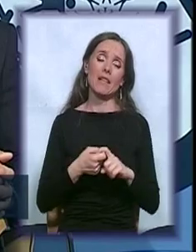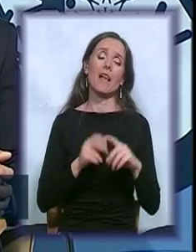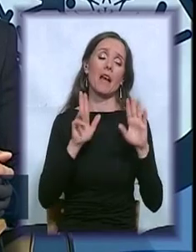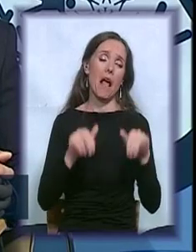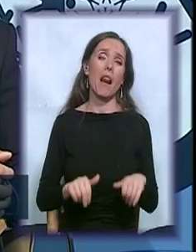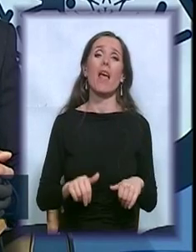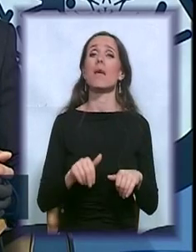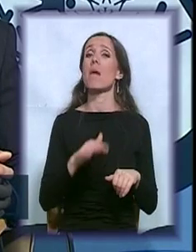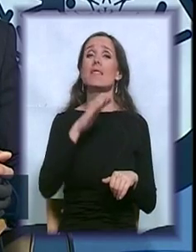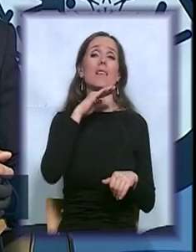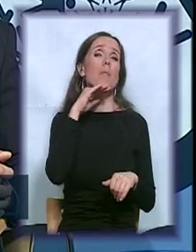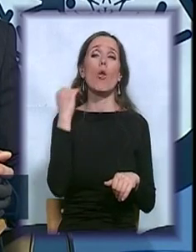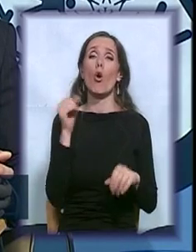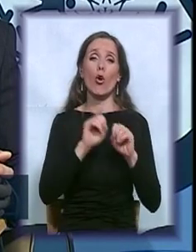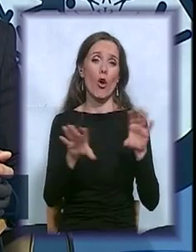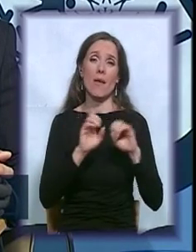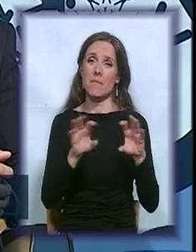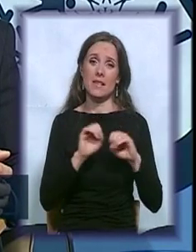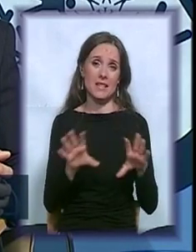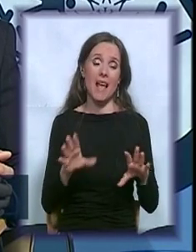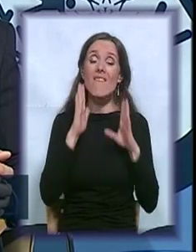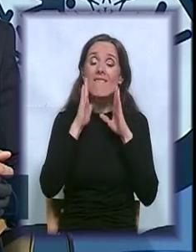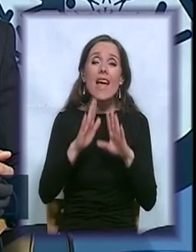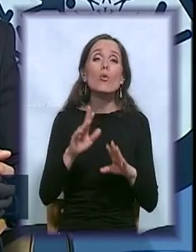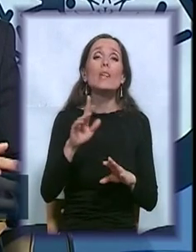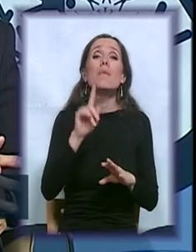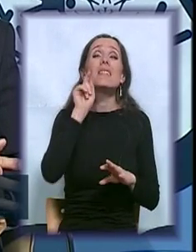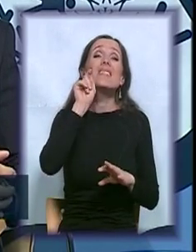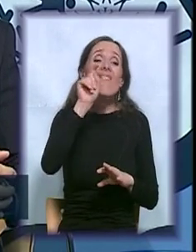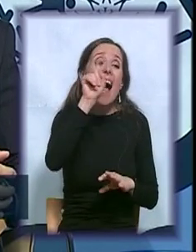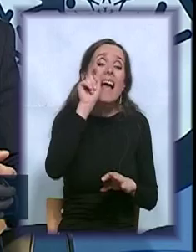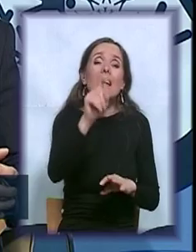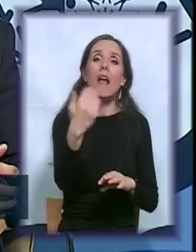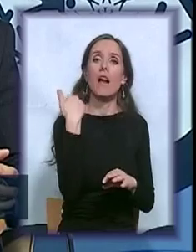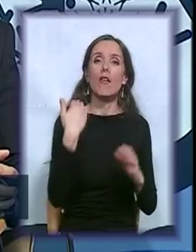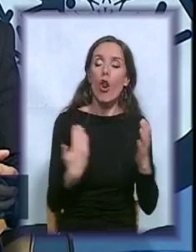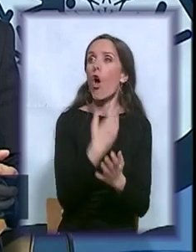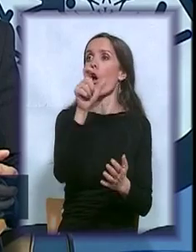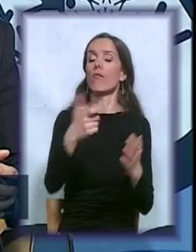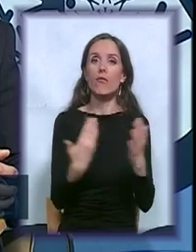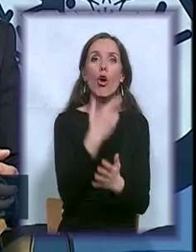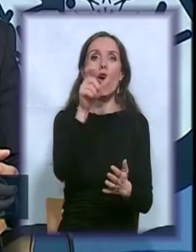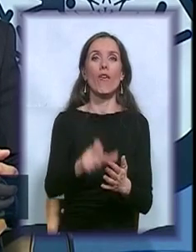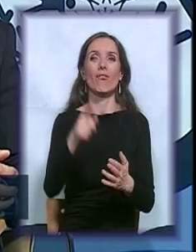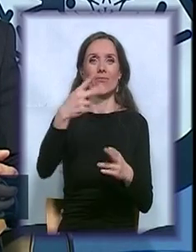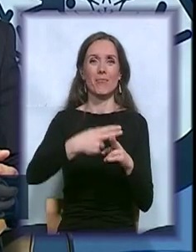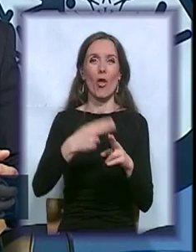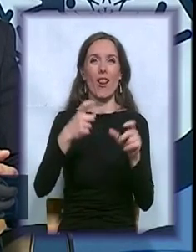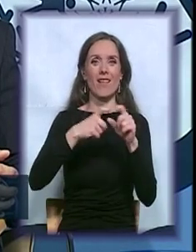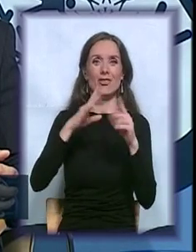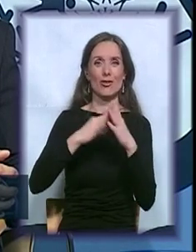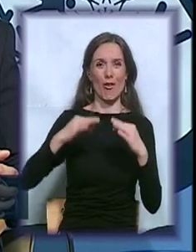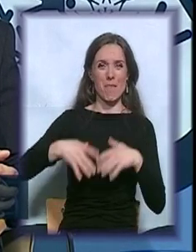puno emisija. Verujte da ne prođe ni jedan dan da nas neko novi ne pozove. Ja sam jučer imao poziv iz